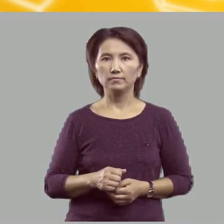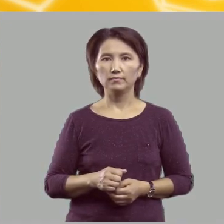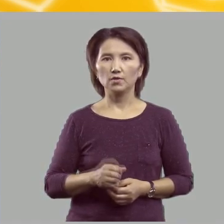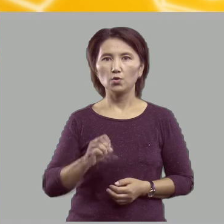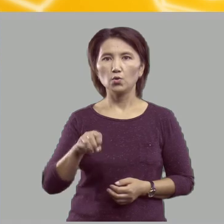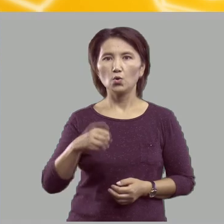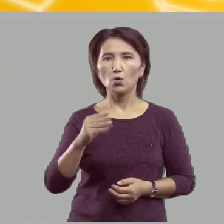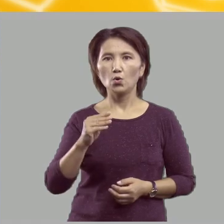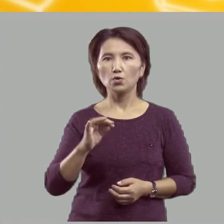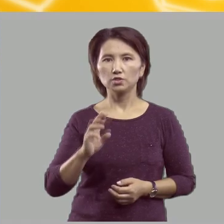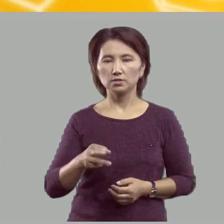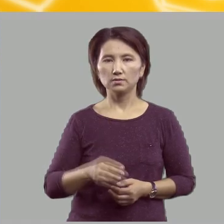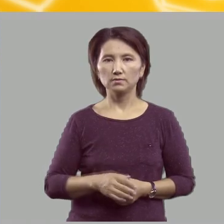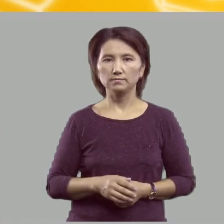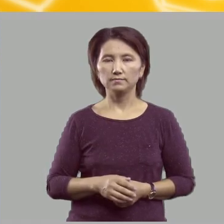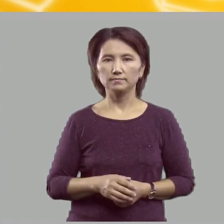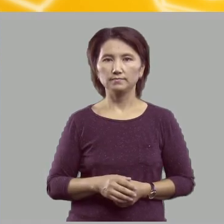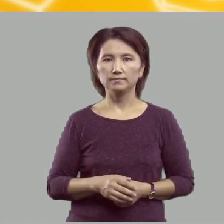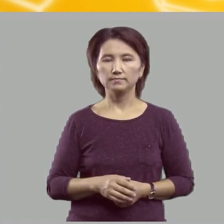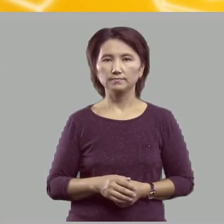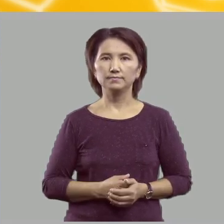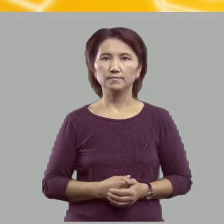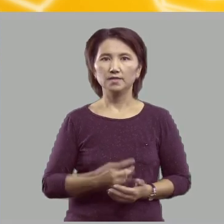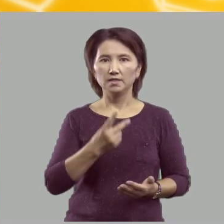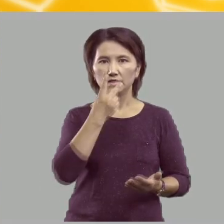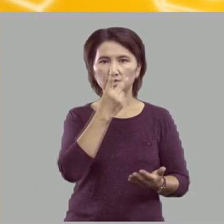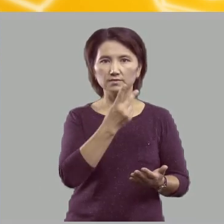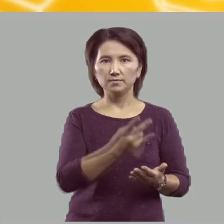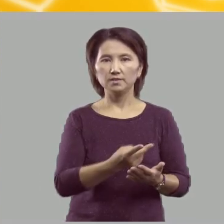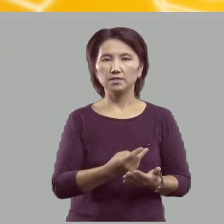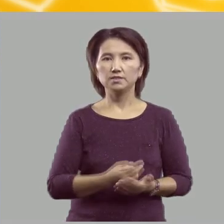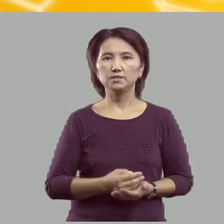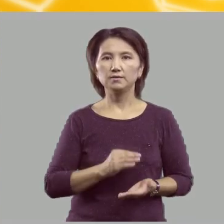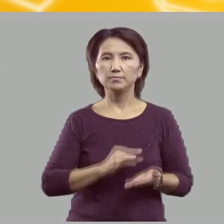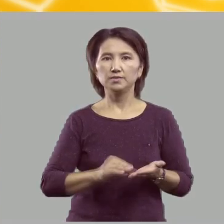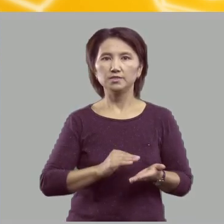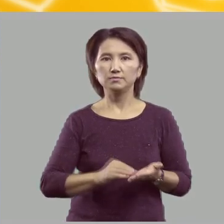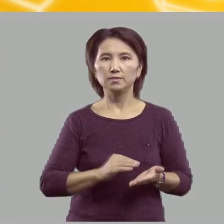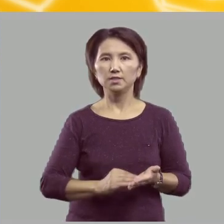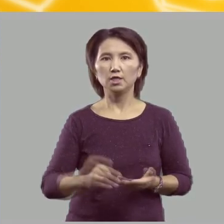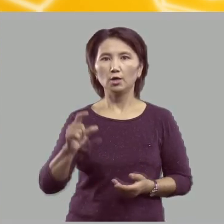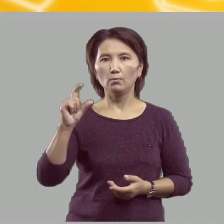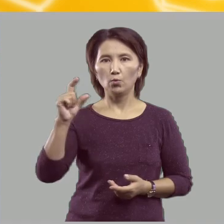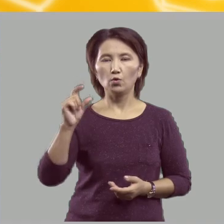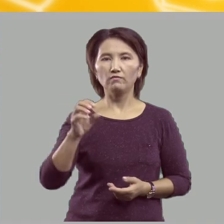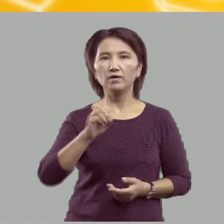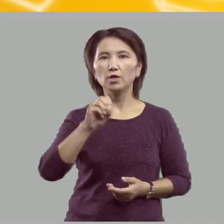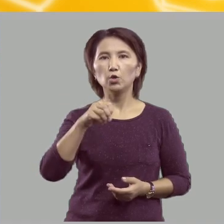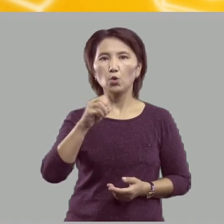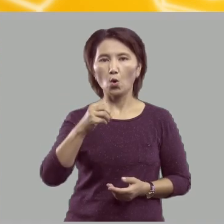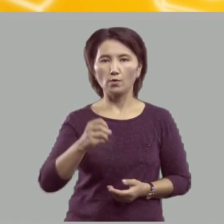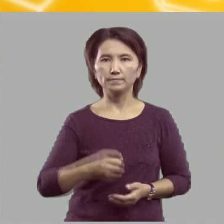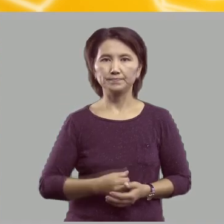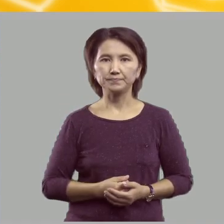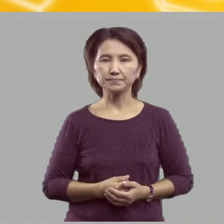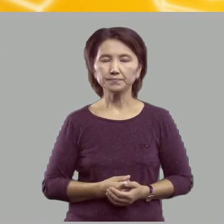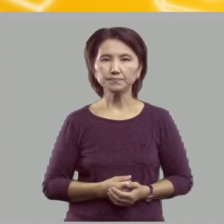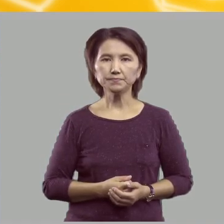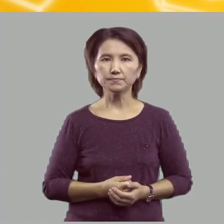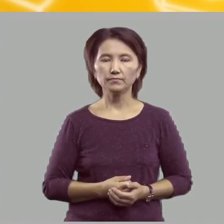ёжик. Смотрите письменные буквы Ё.